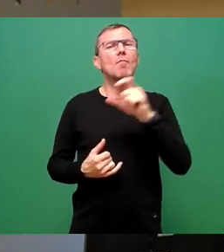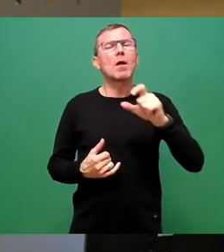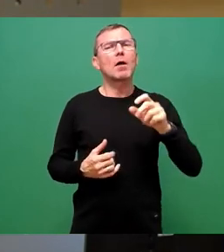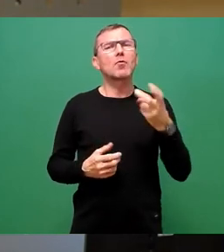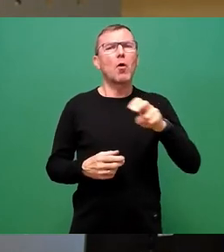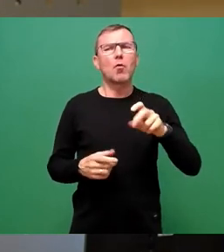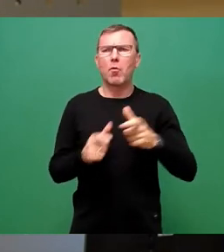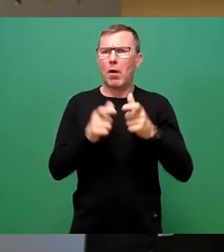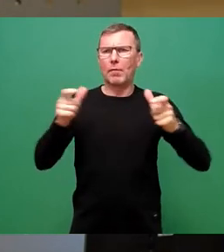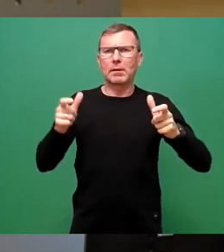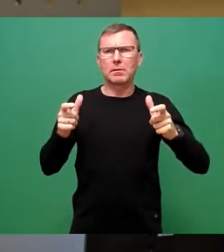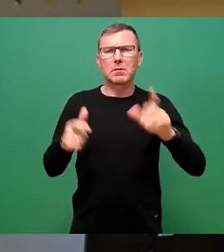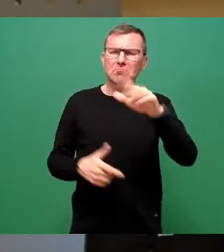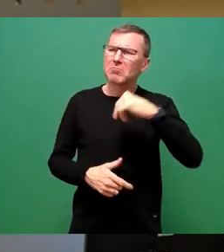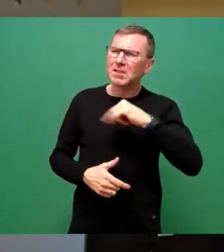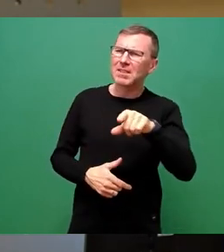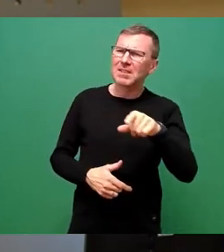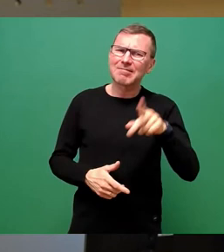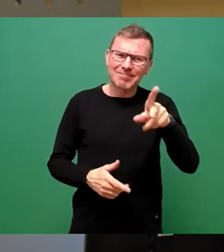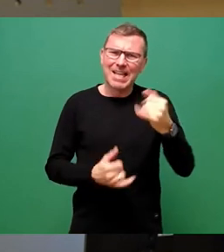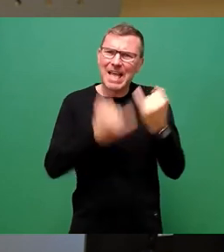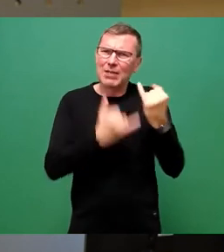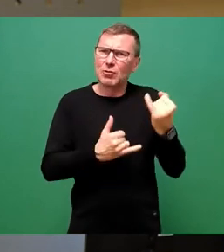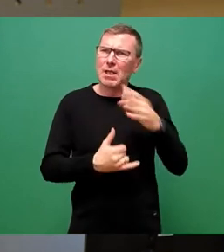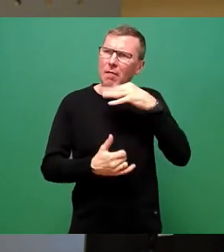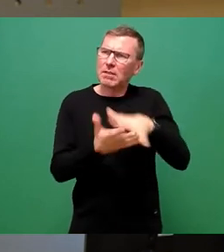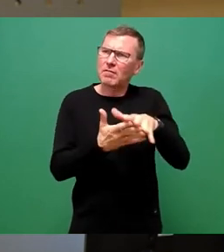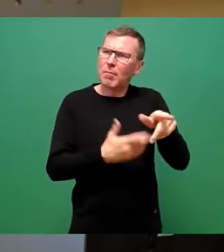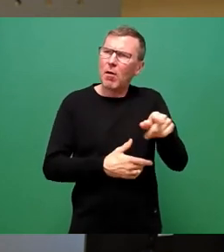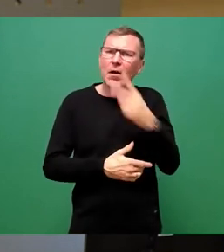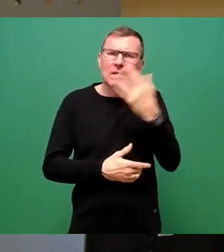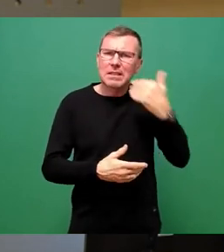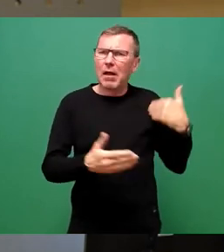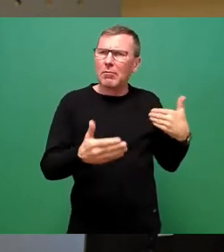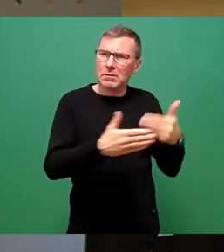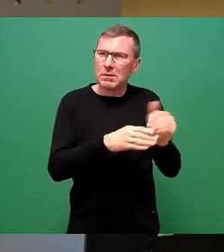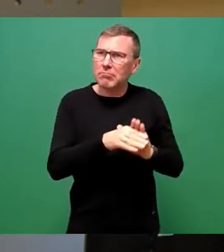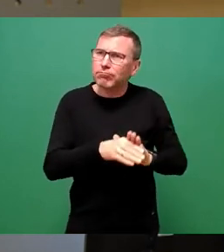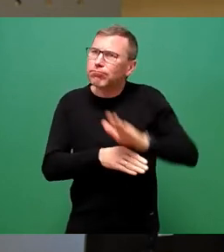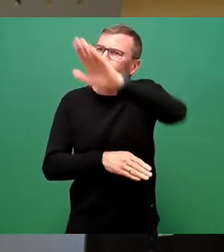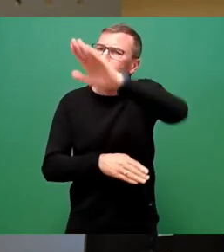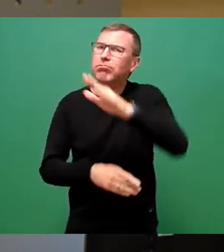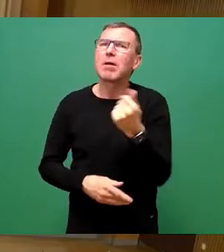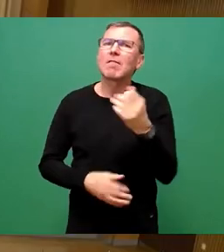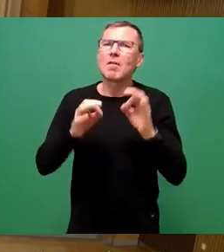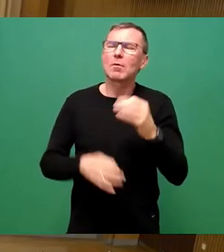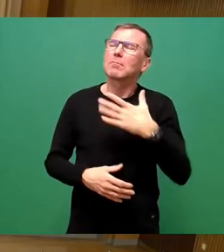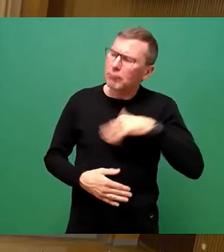mich würde doch mal interessieren, wie sich denn der Anteil der Großindustrie in den letzten Jahren entwickelt hat, das würde ich gern jetzt schon wissen.